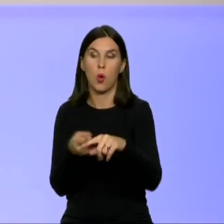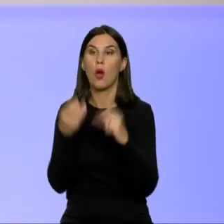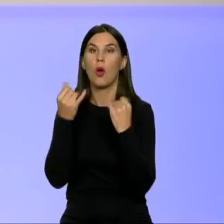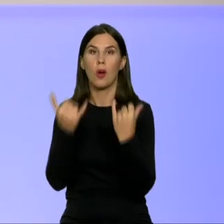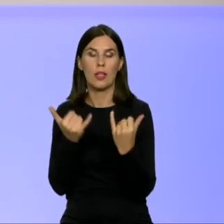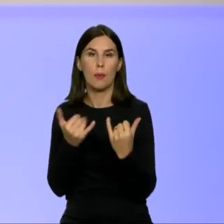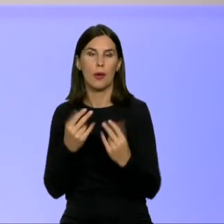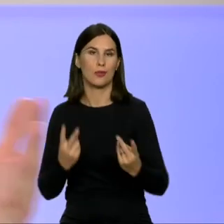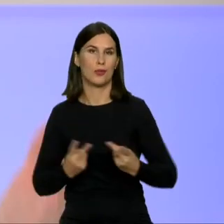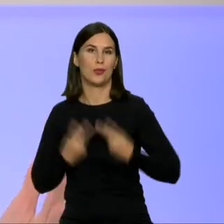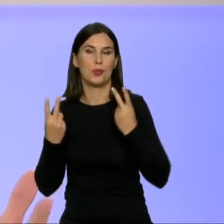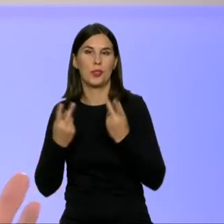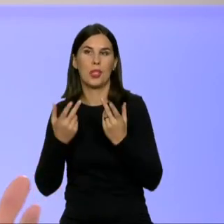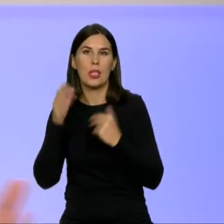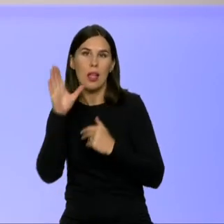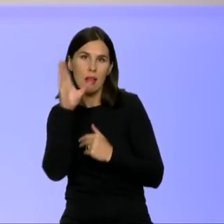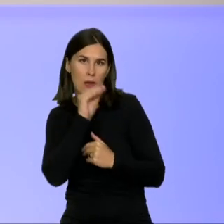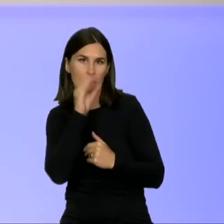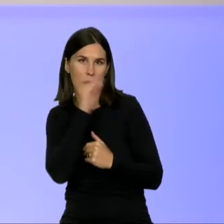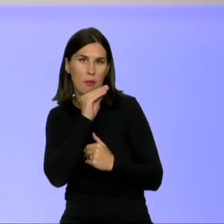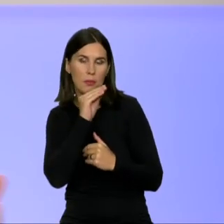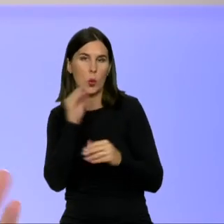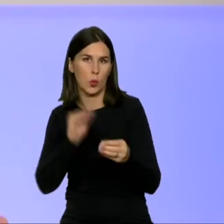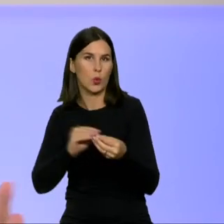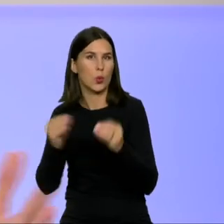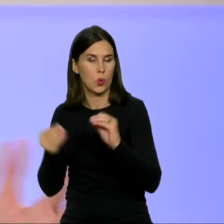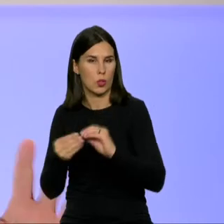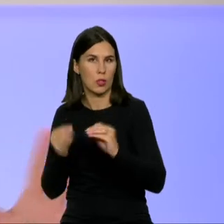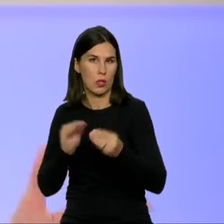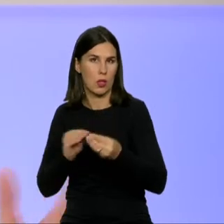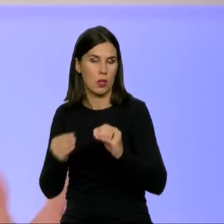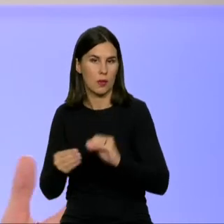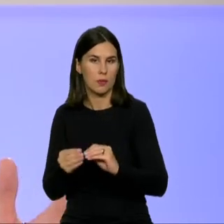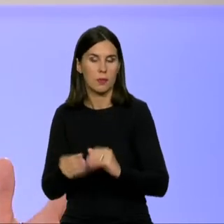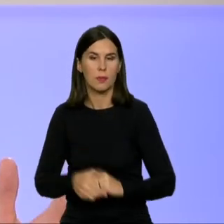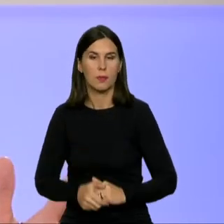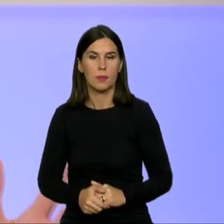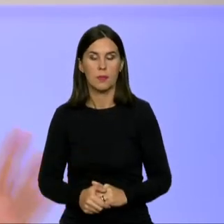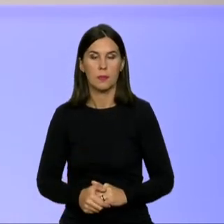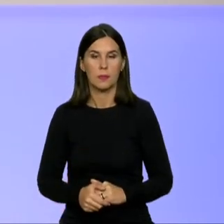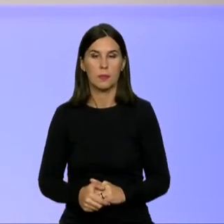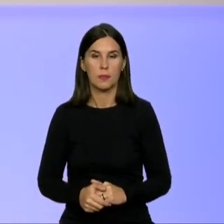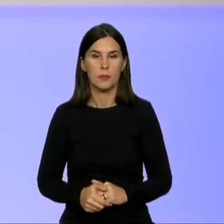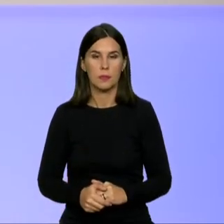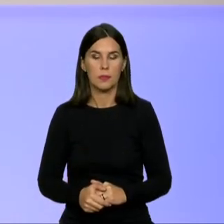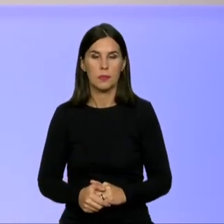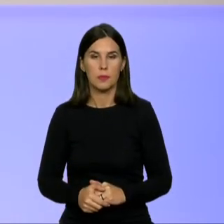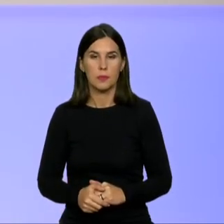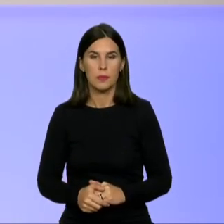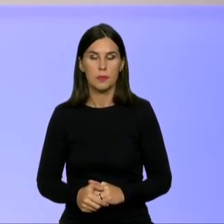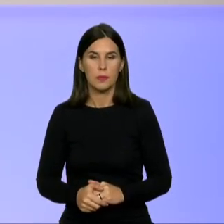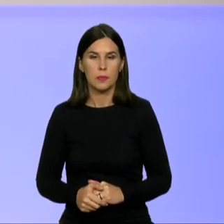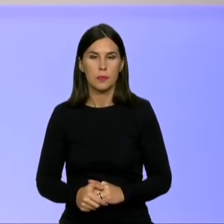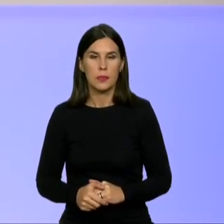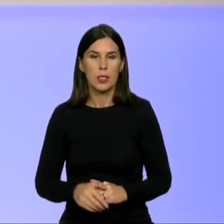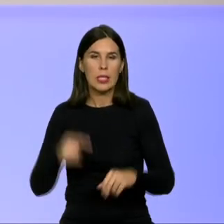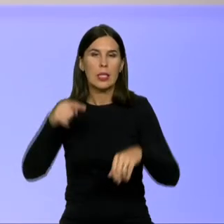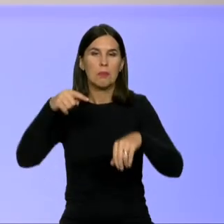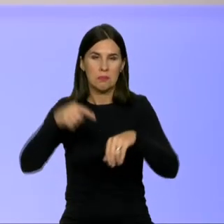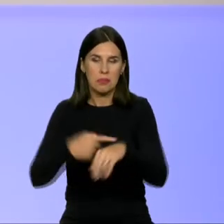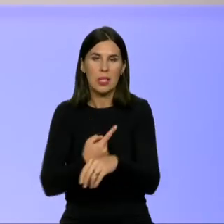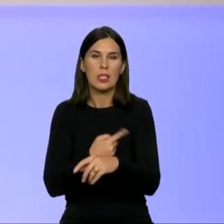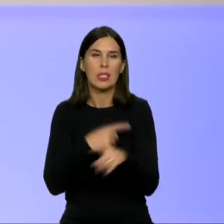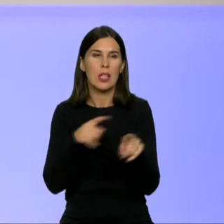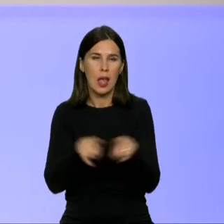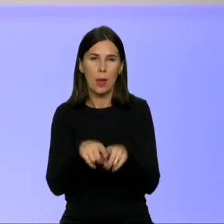ir verslui. Nes kartai susidaro toks įspūdis, kad tvarkydami santeknikos darbus namuose, galim nepastebėti už lango tsunamio